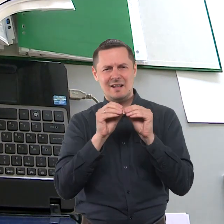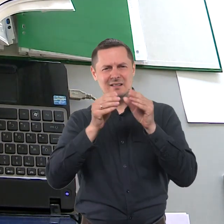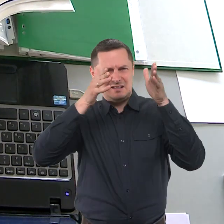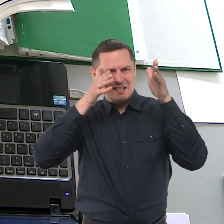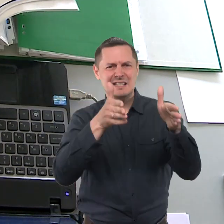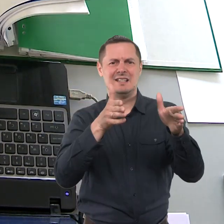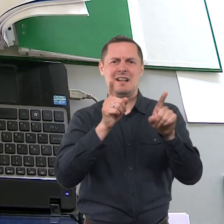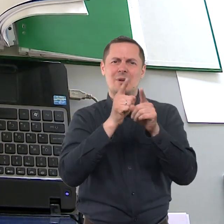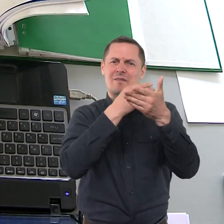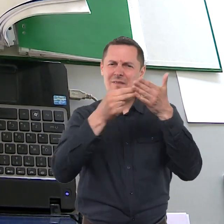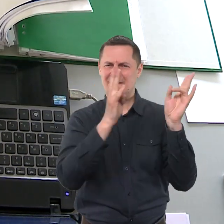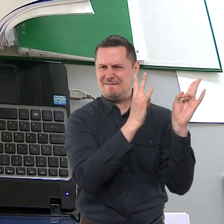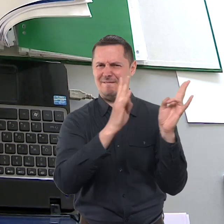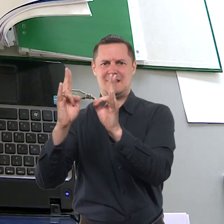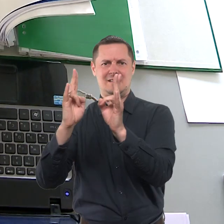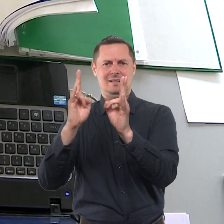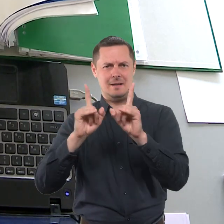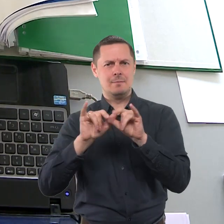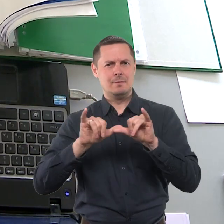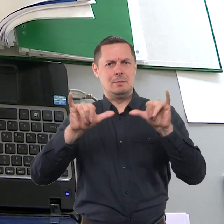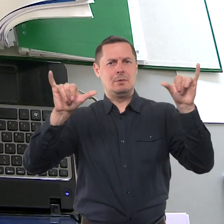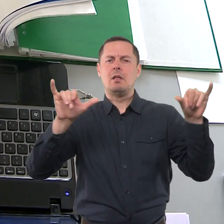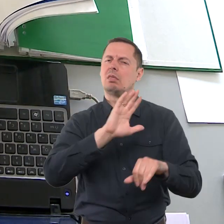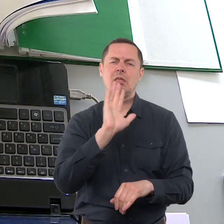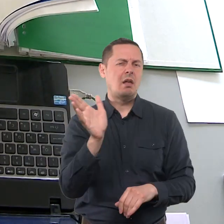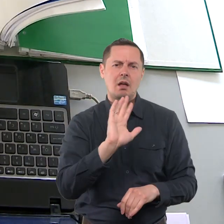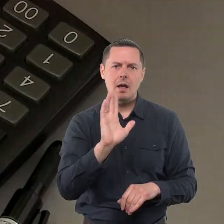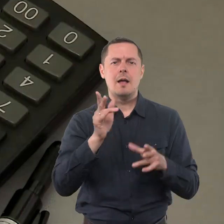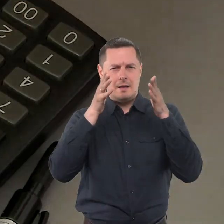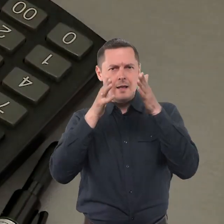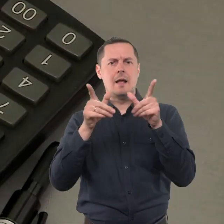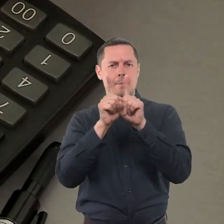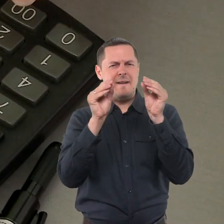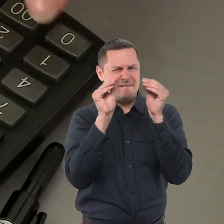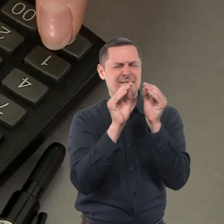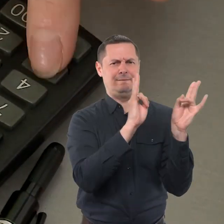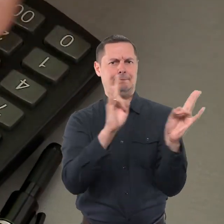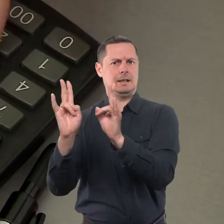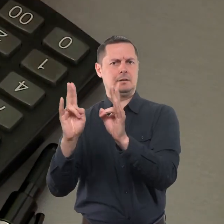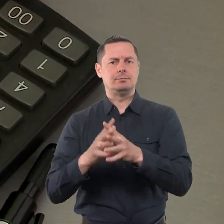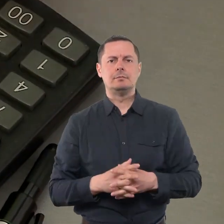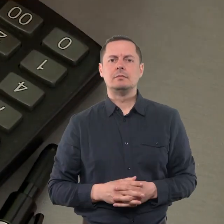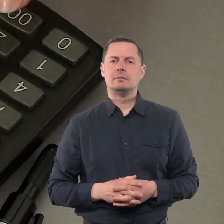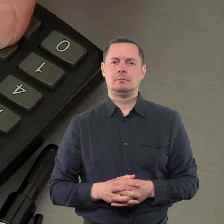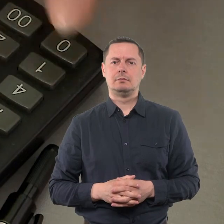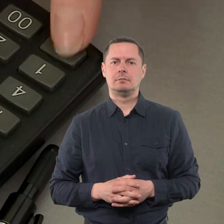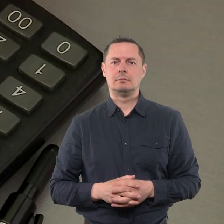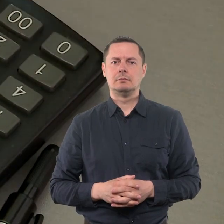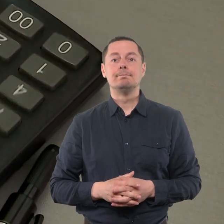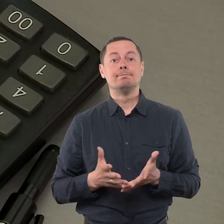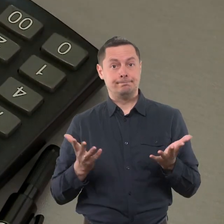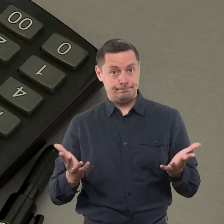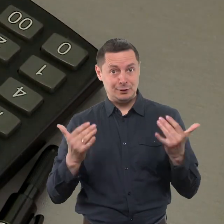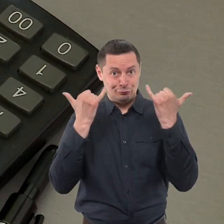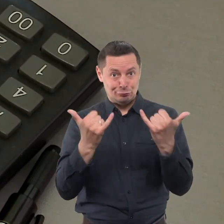stabilumą, stabiles veiklos apimtis, nei plėstis. Na, o lyginant, jei žiūrėtume šios dienos,